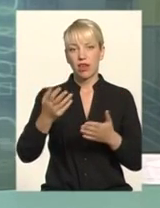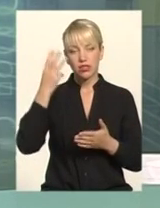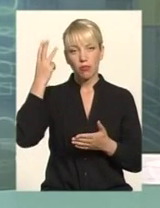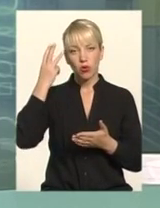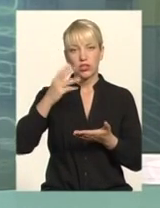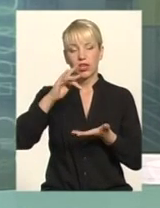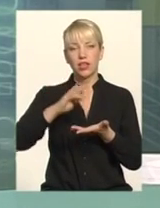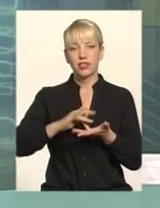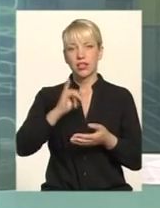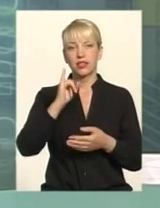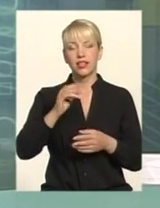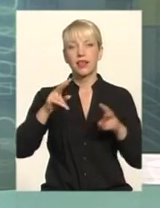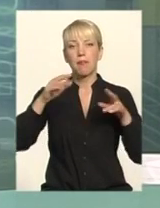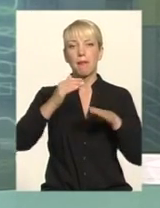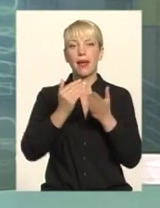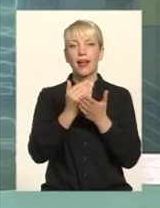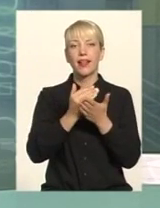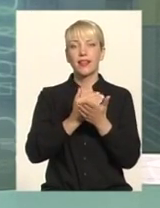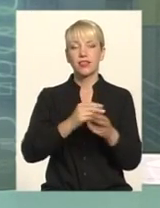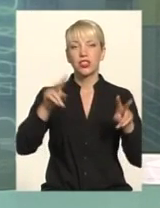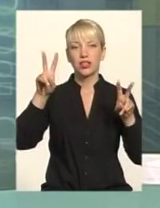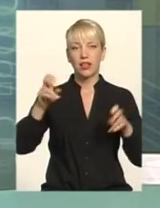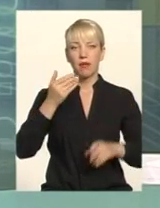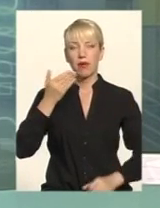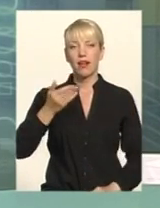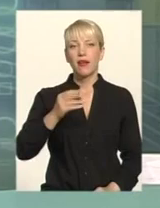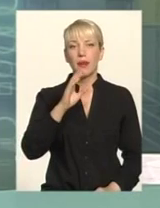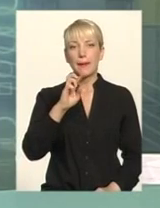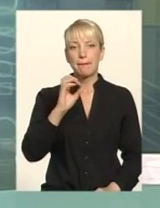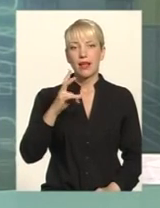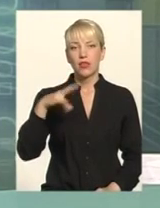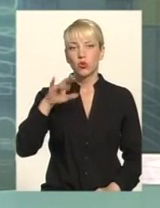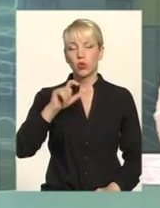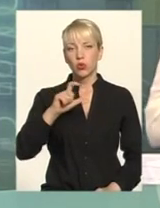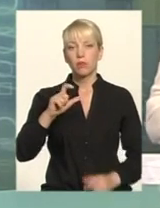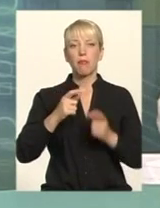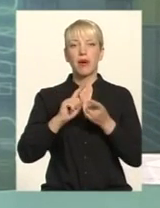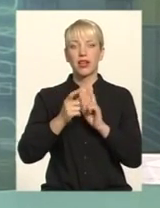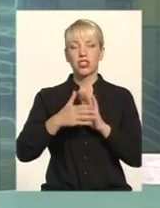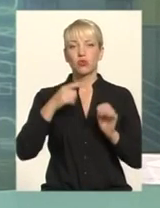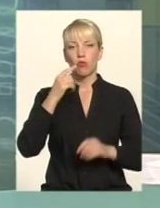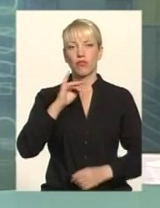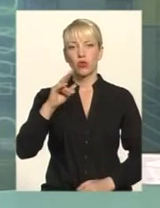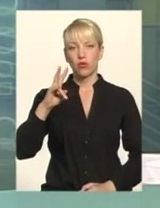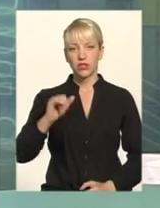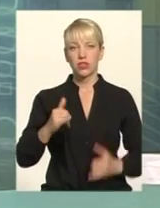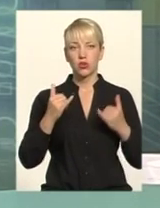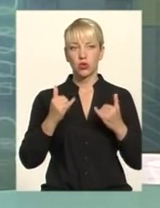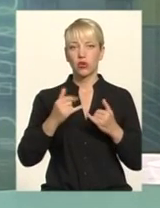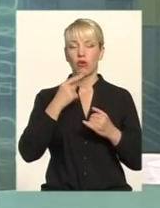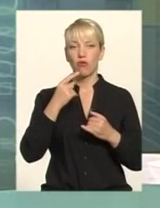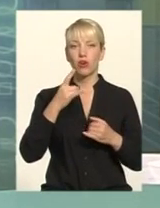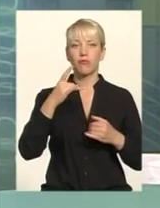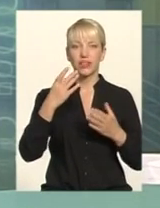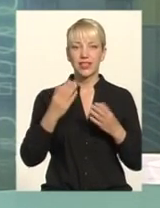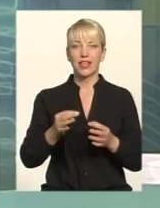«Поділля Центр» І передача тема. Я Анна Бендюх, перекладна жестову мову Оксани Фіновської І сьогодні ми говоримо, власне,